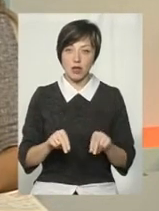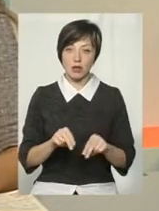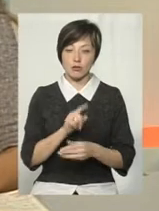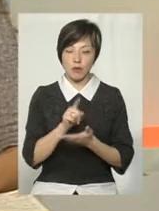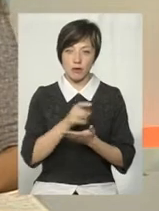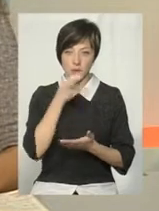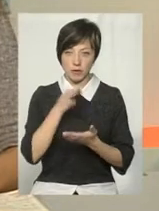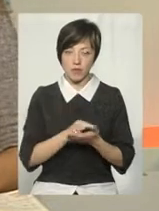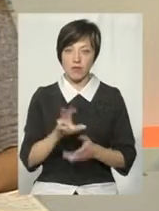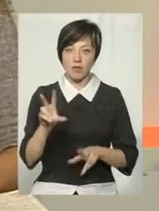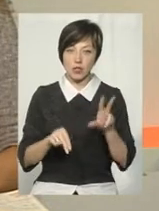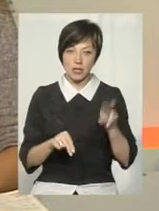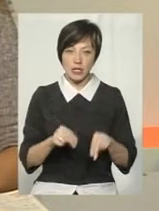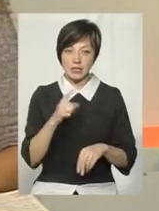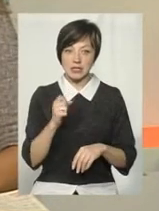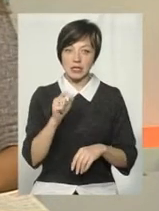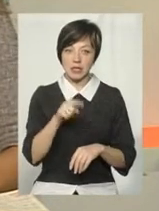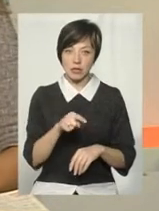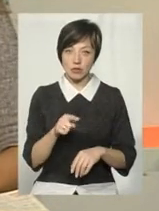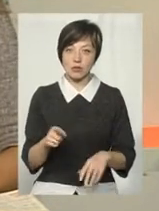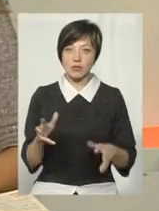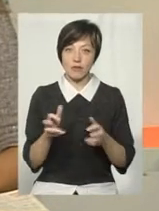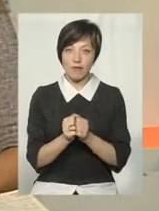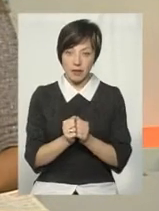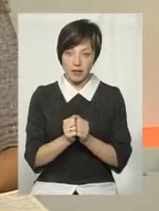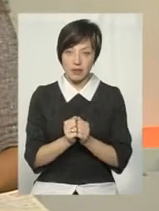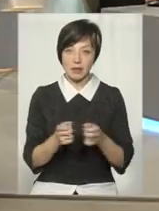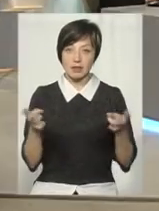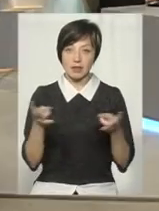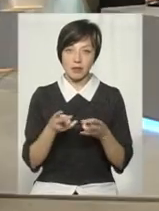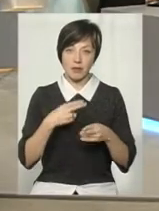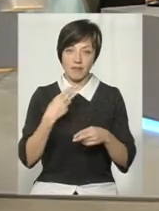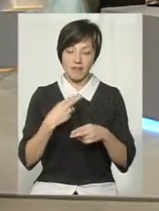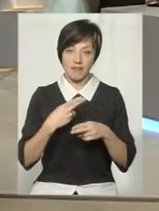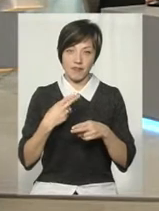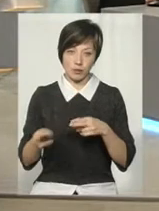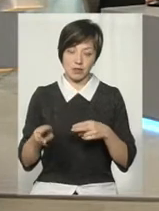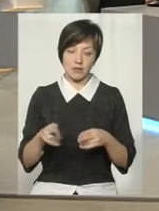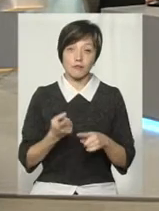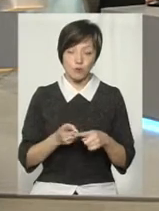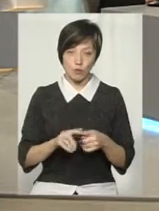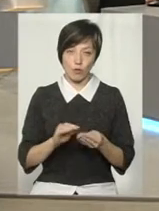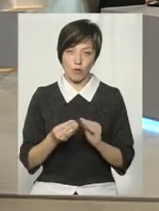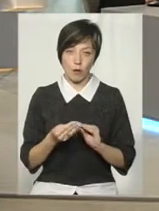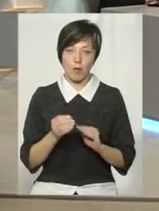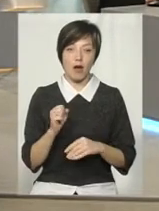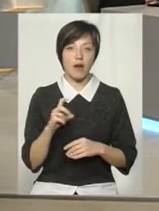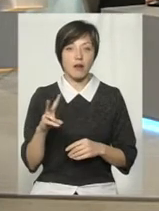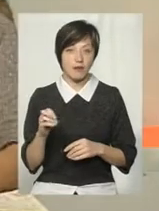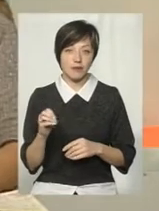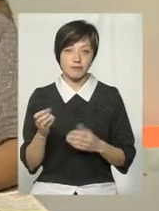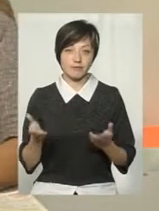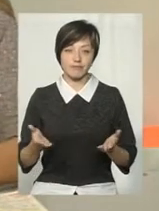відповісти. Вона вважає, що за те, що його зловили за руку, треба відомстити. В цьому проблема. Але, ну,